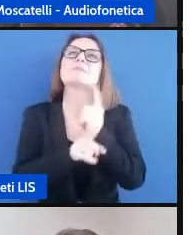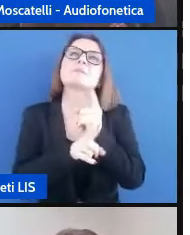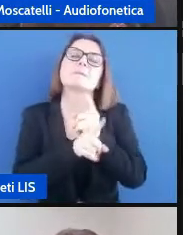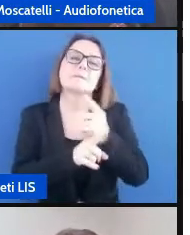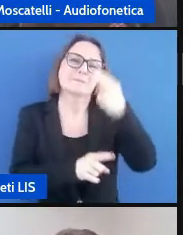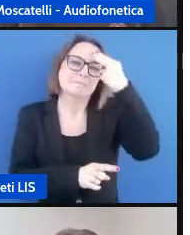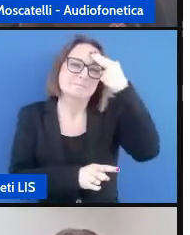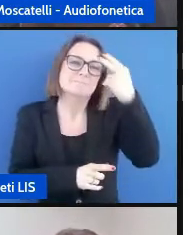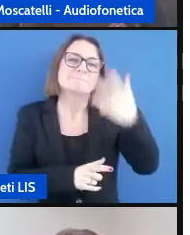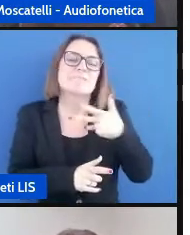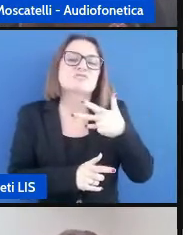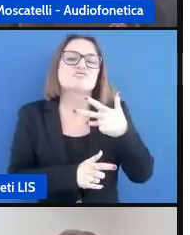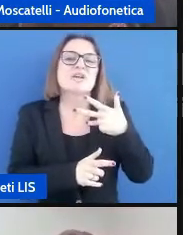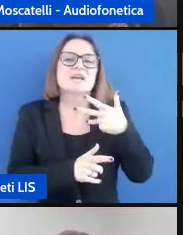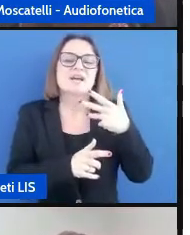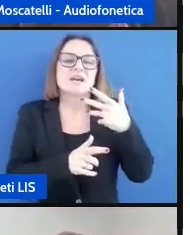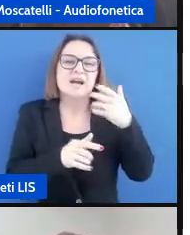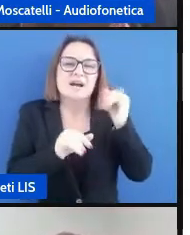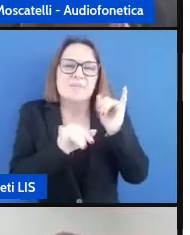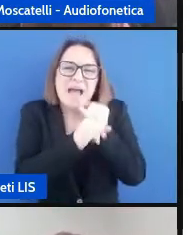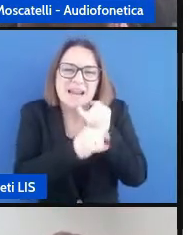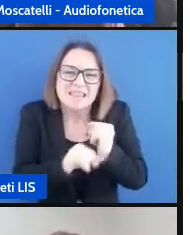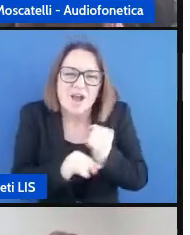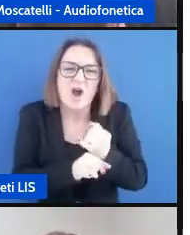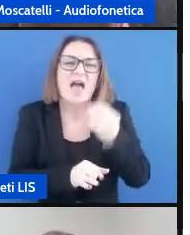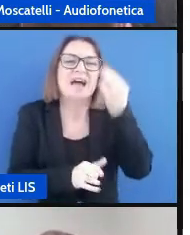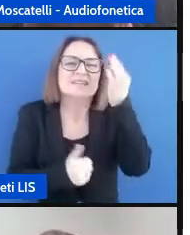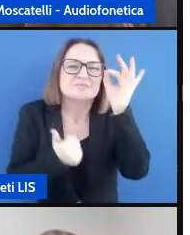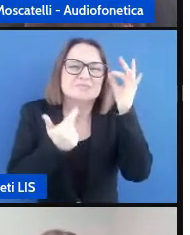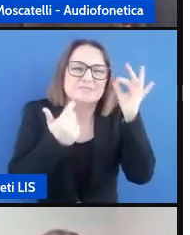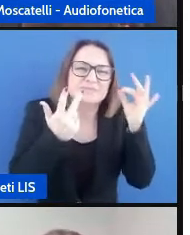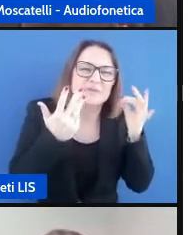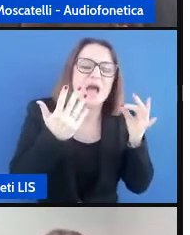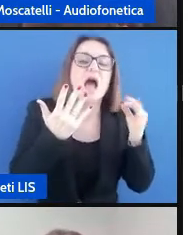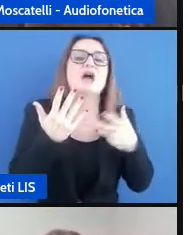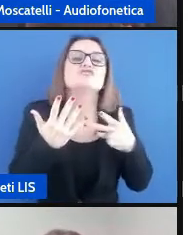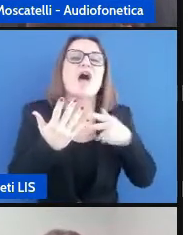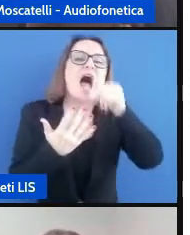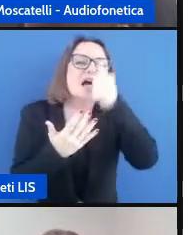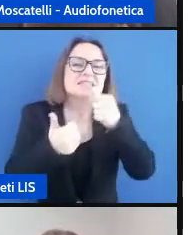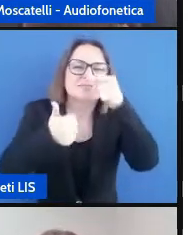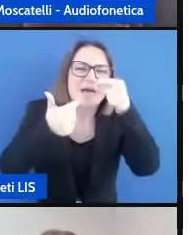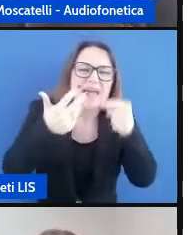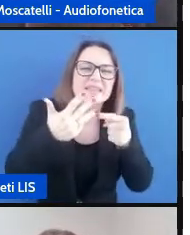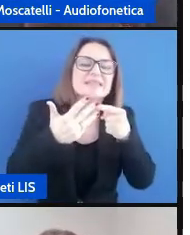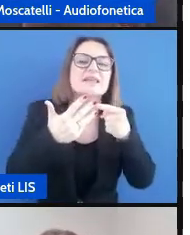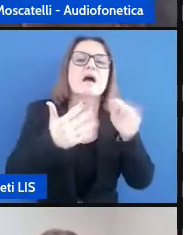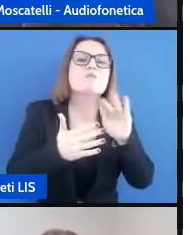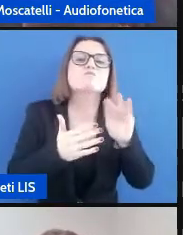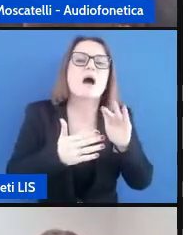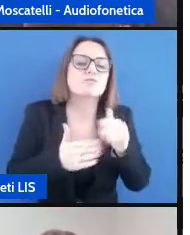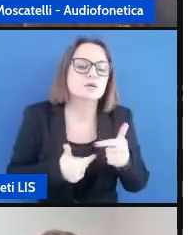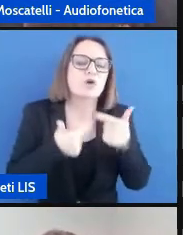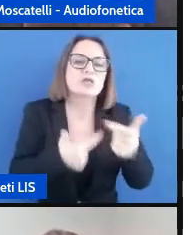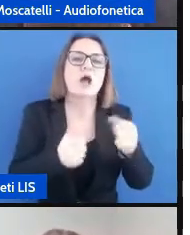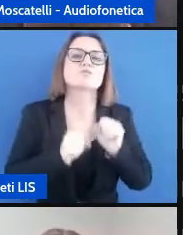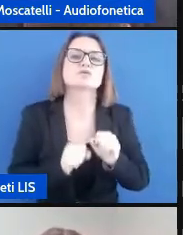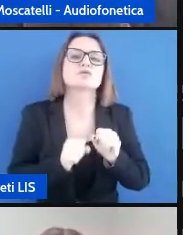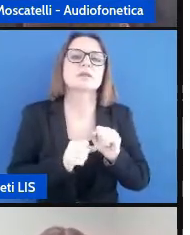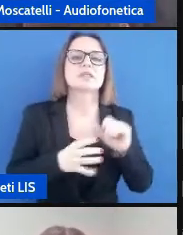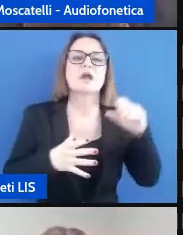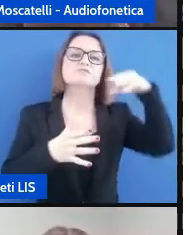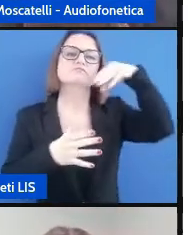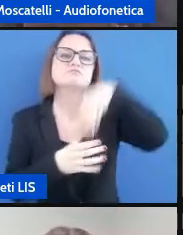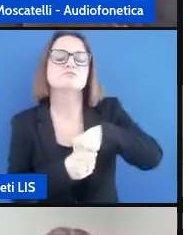tutte le particolarità tutti gli aspetti che permettano al nostro bambino di stare bene nell